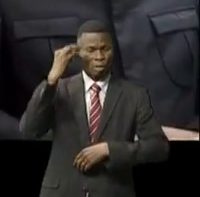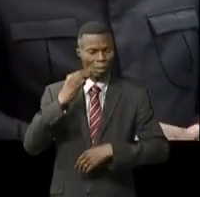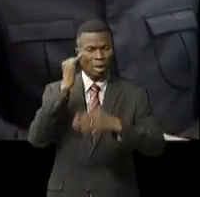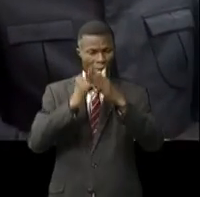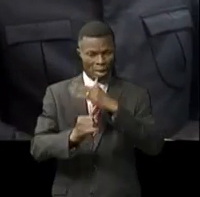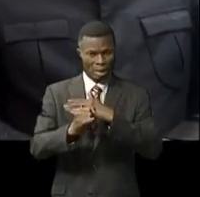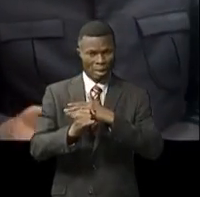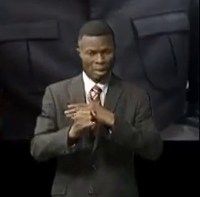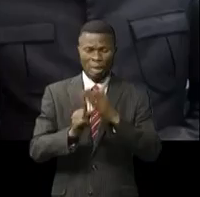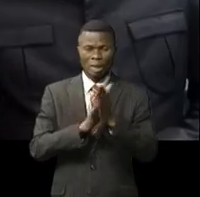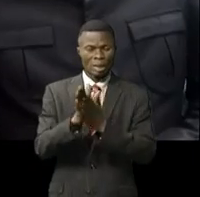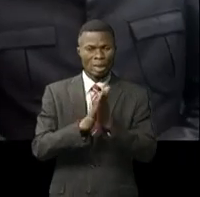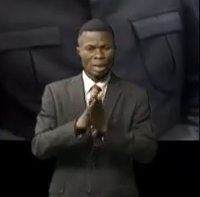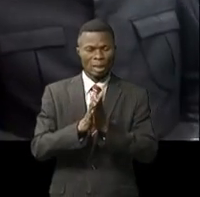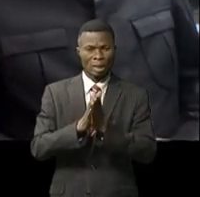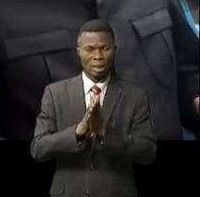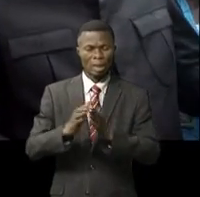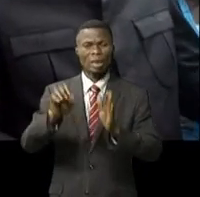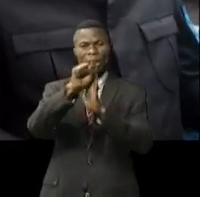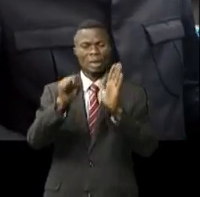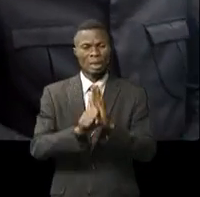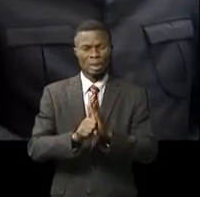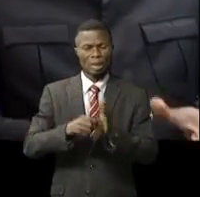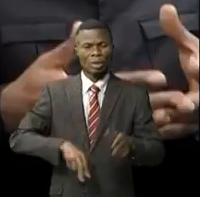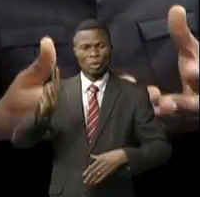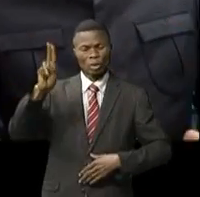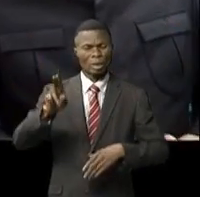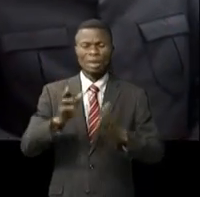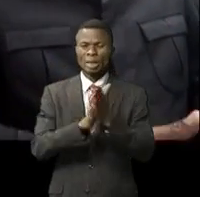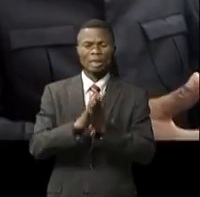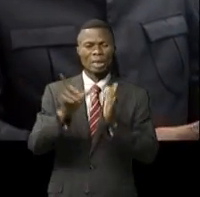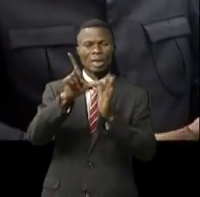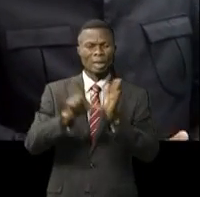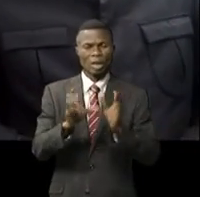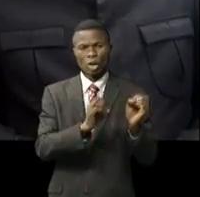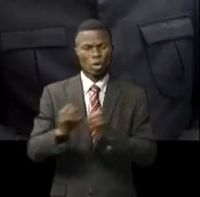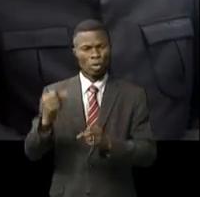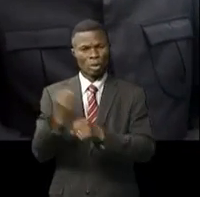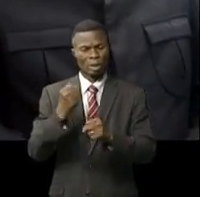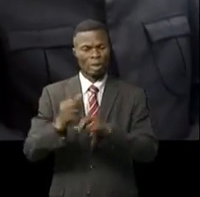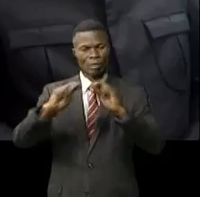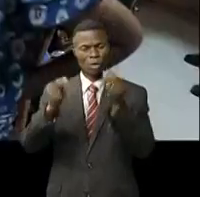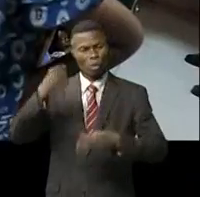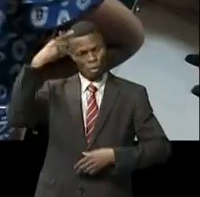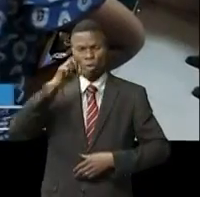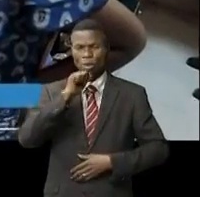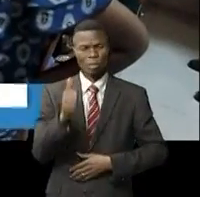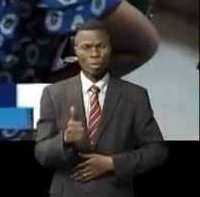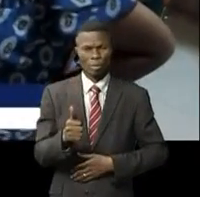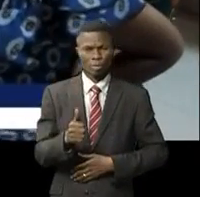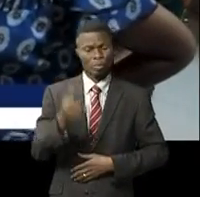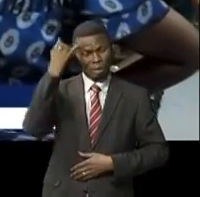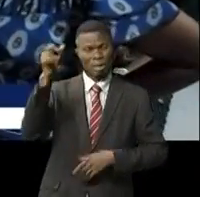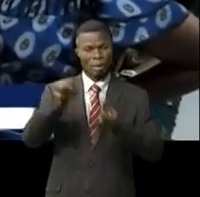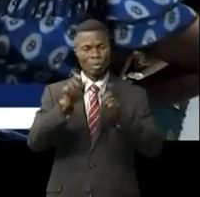prise ça n rien à voir ni avec les statuts de l'Idefeste ni avec la loi qui organise le fonctionnement des partis dans le même